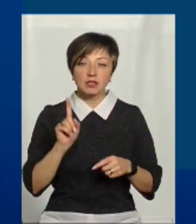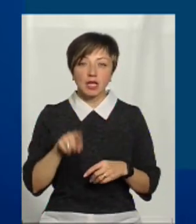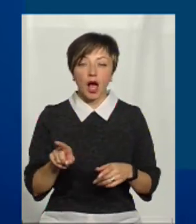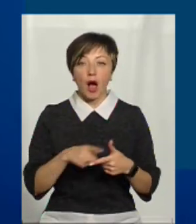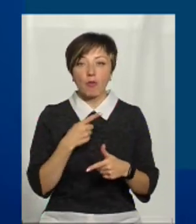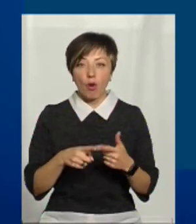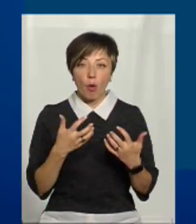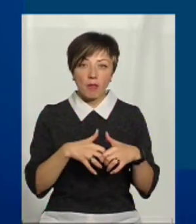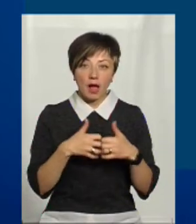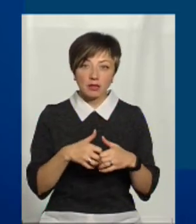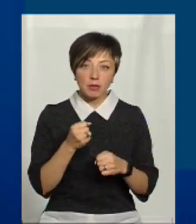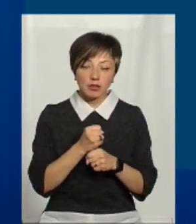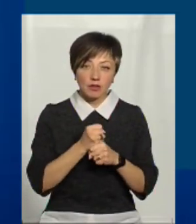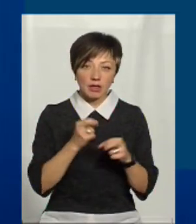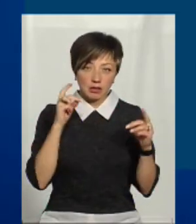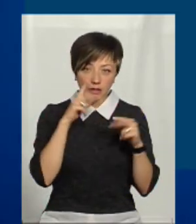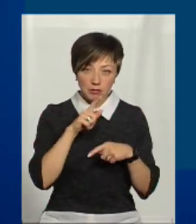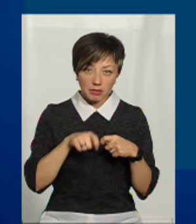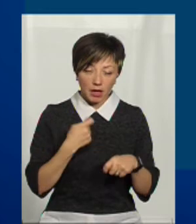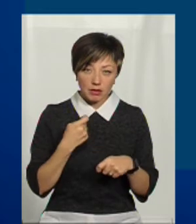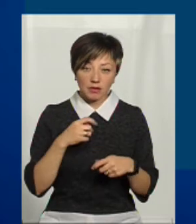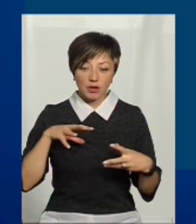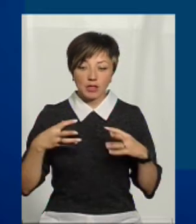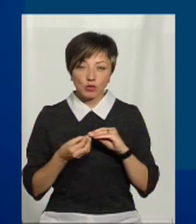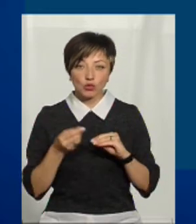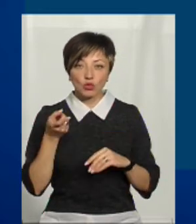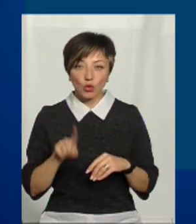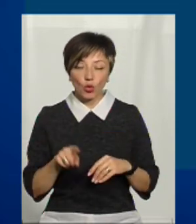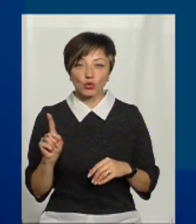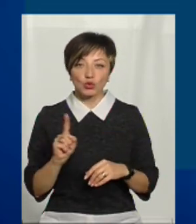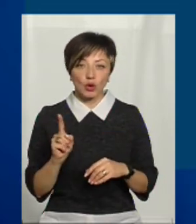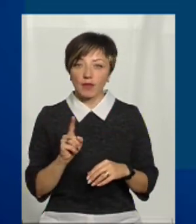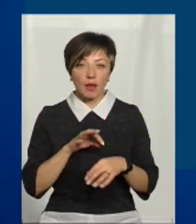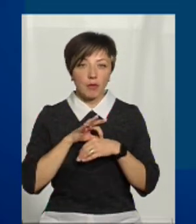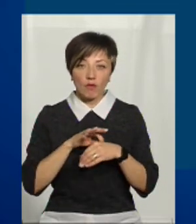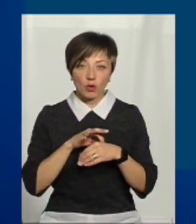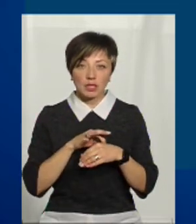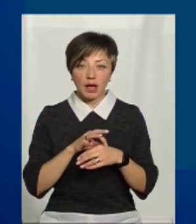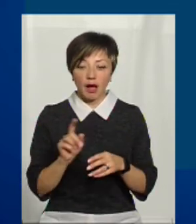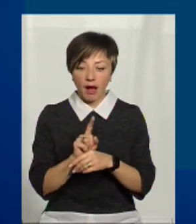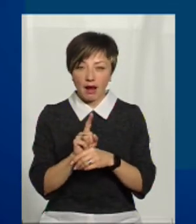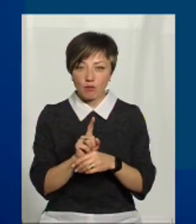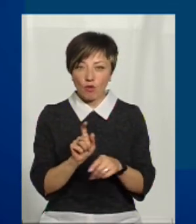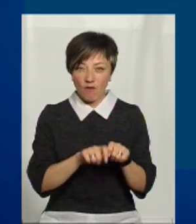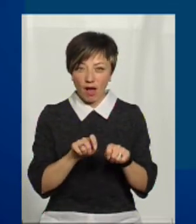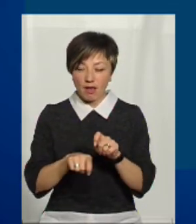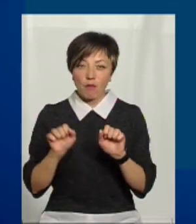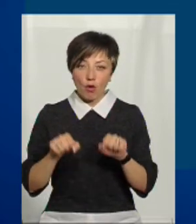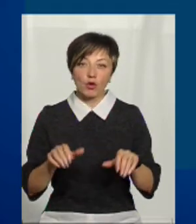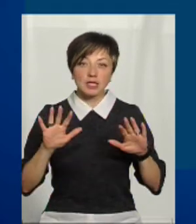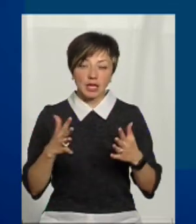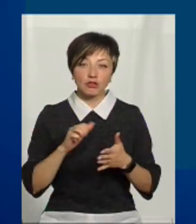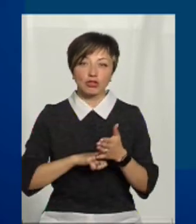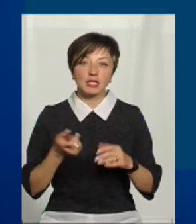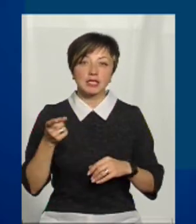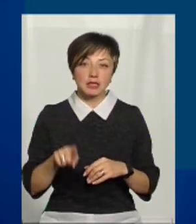або обладнання спрацювало некоректно, внаслідок того, що не проводилося калібрування. Могло статися це через